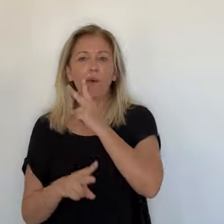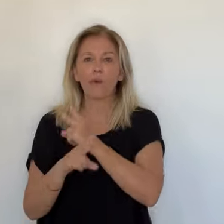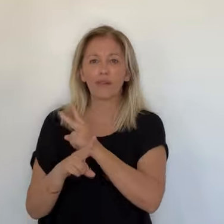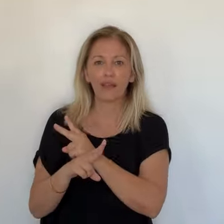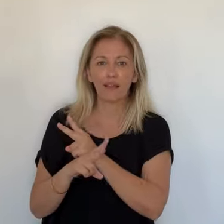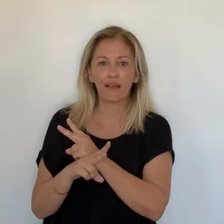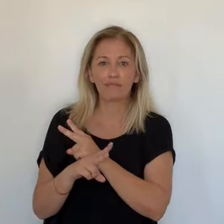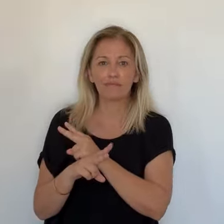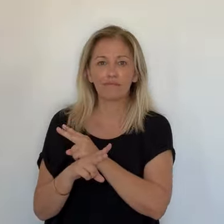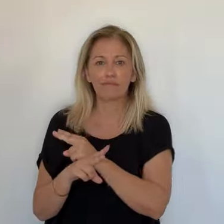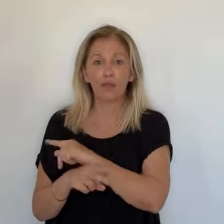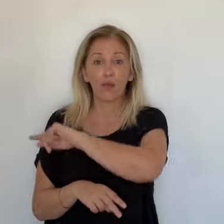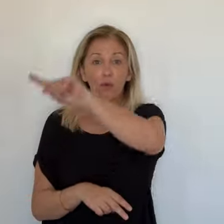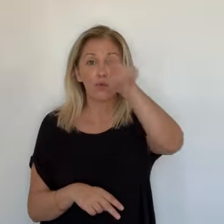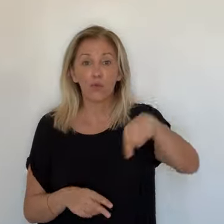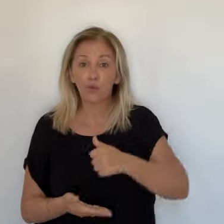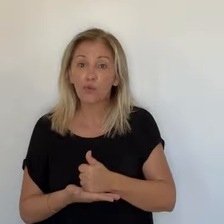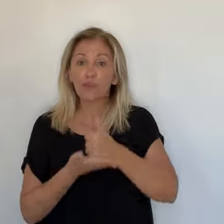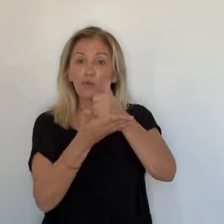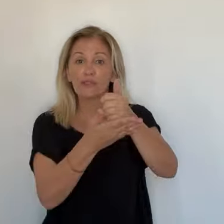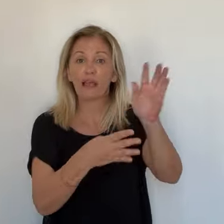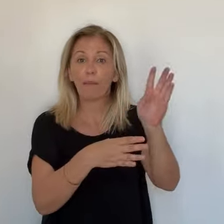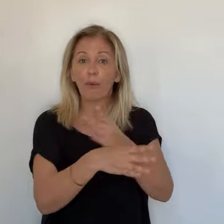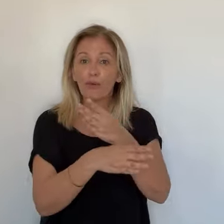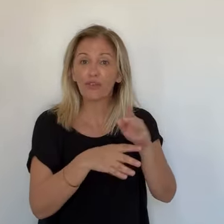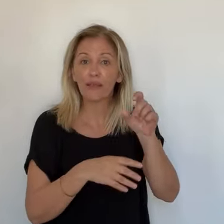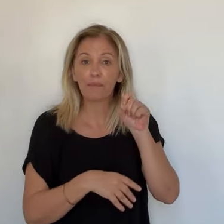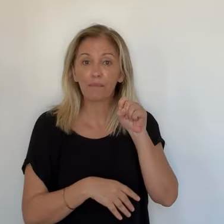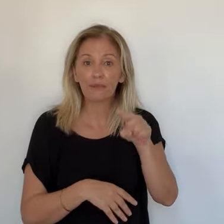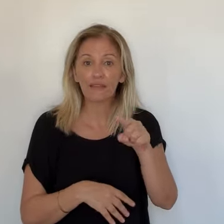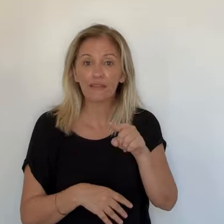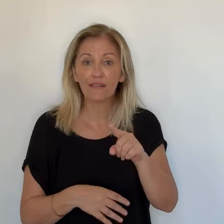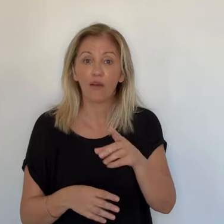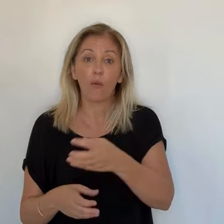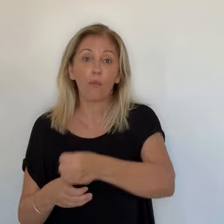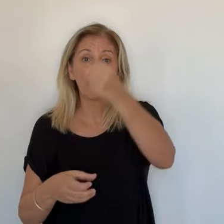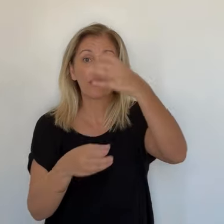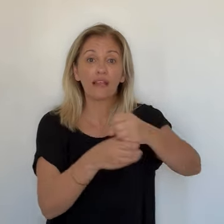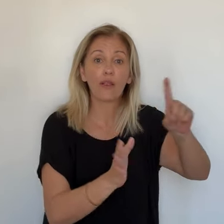territorial d'élimination des déchets de 2020. C'est une solution